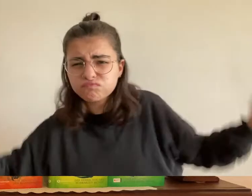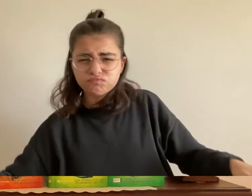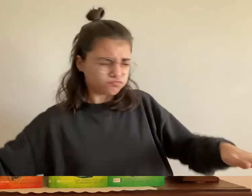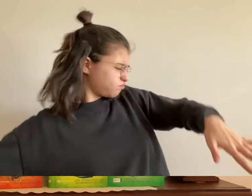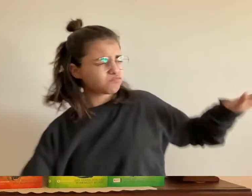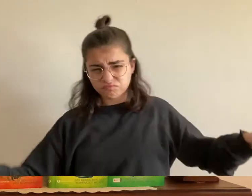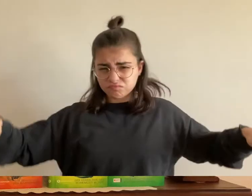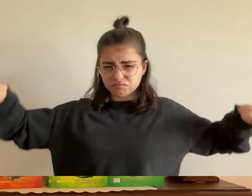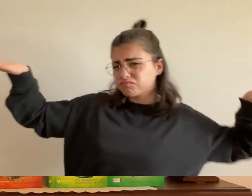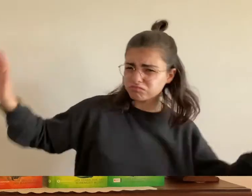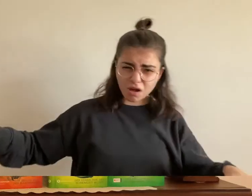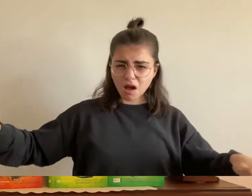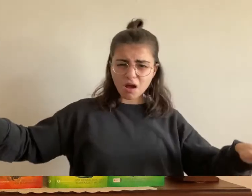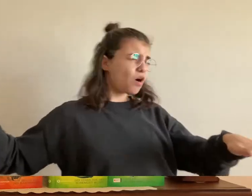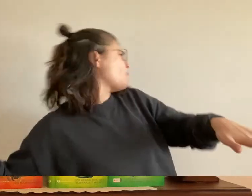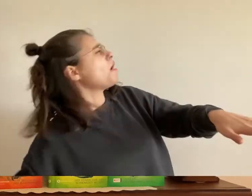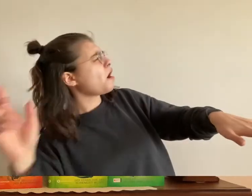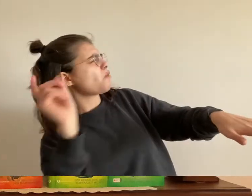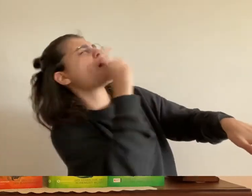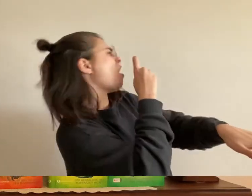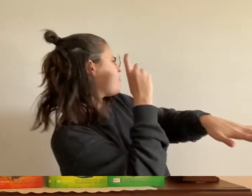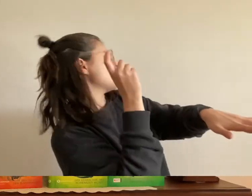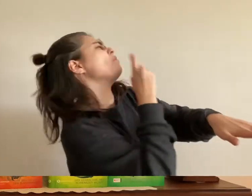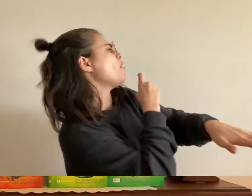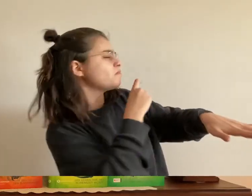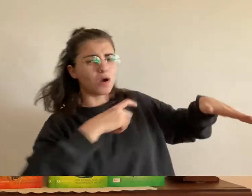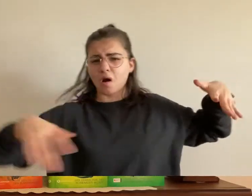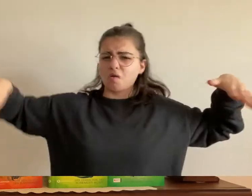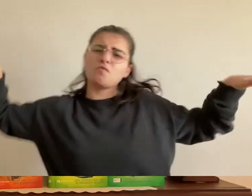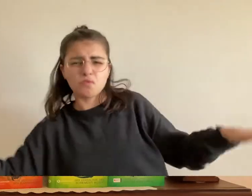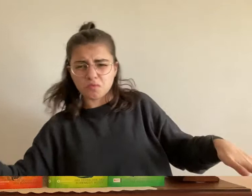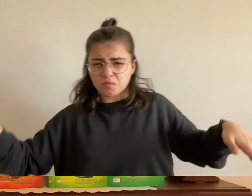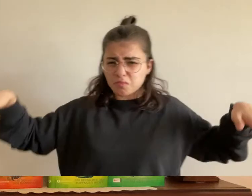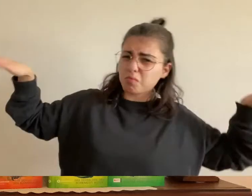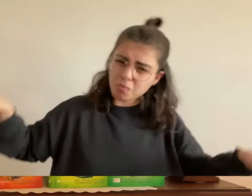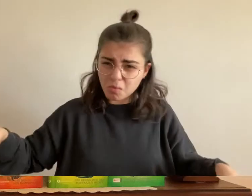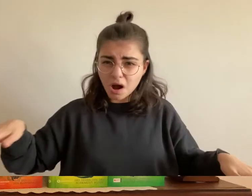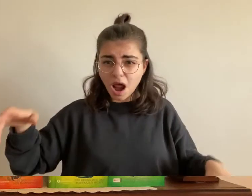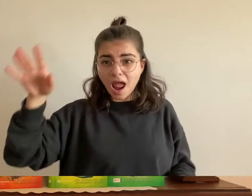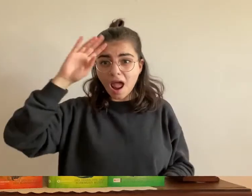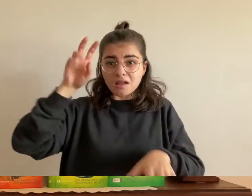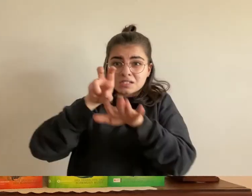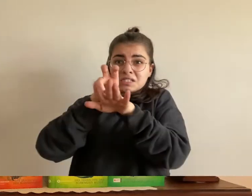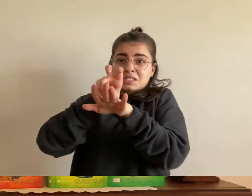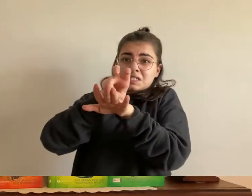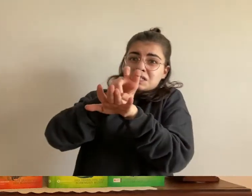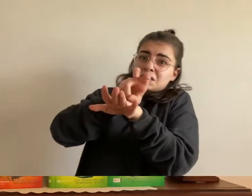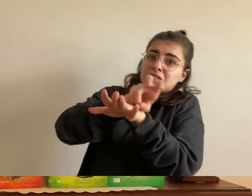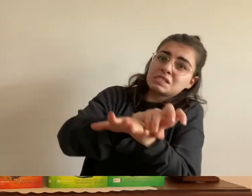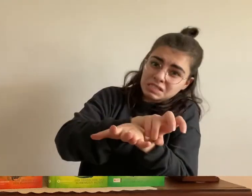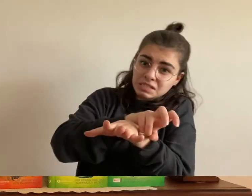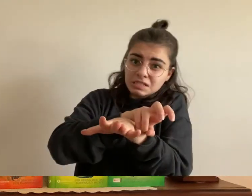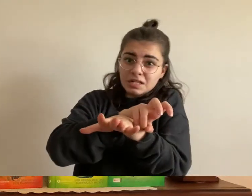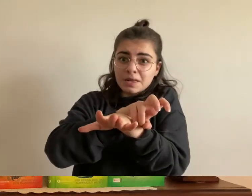er warf den kopf nach hinten und bewegte sich so heftig hin und her dass eric zur seite rutschte nur mit